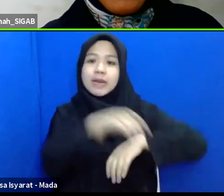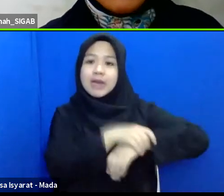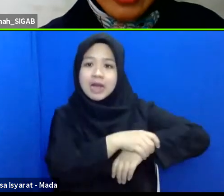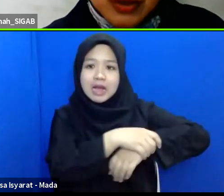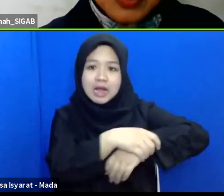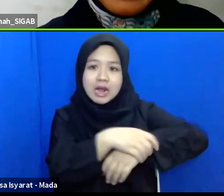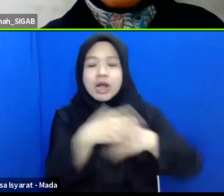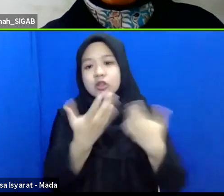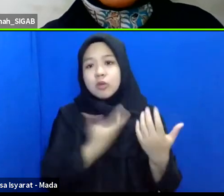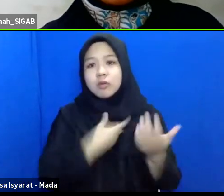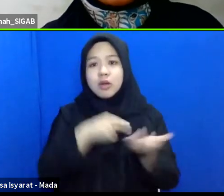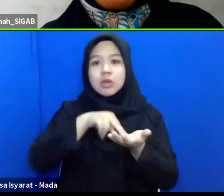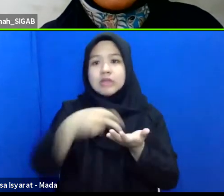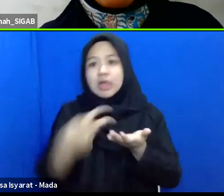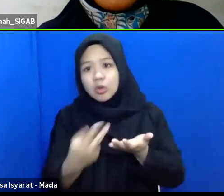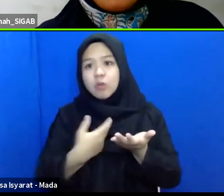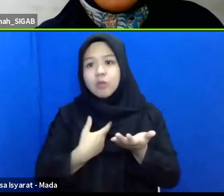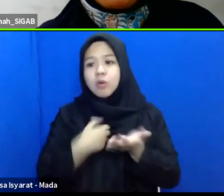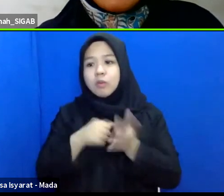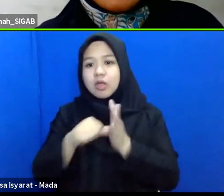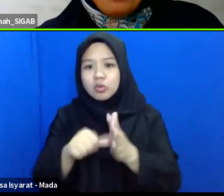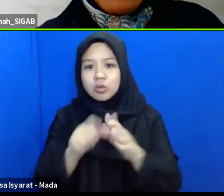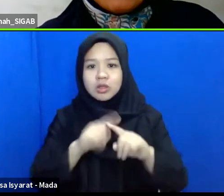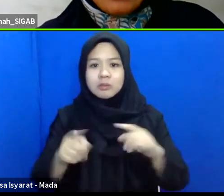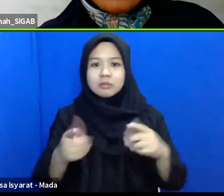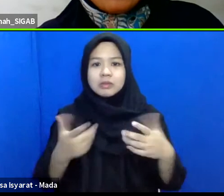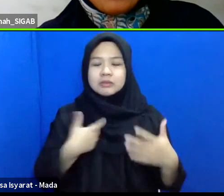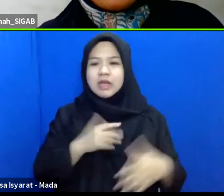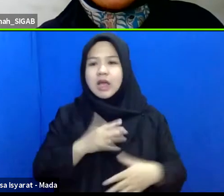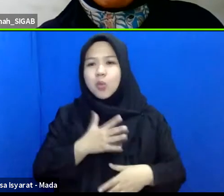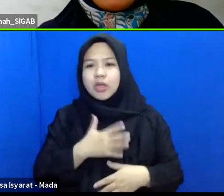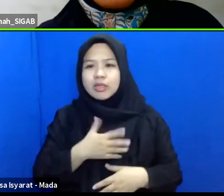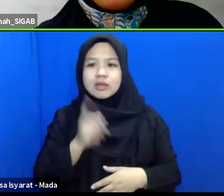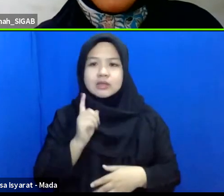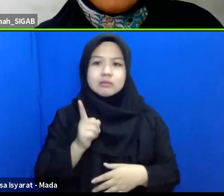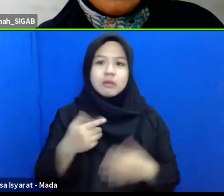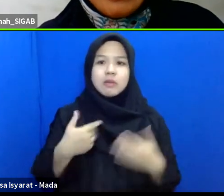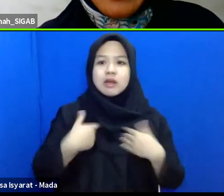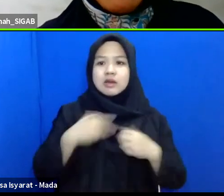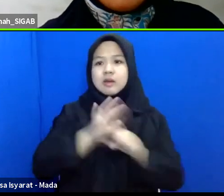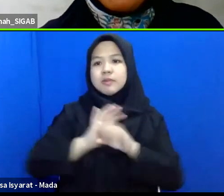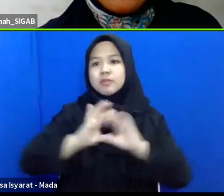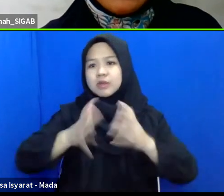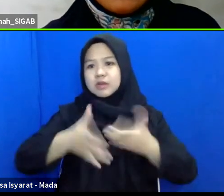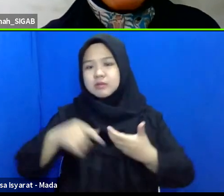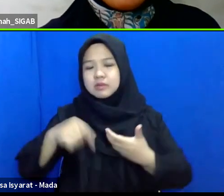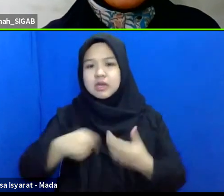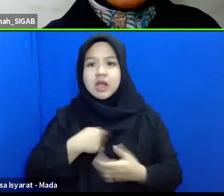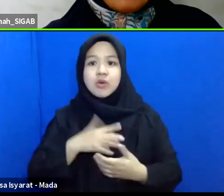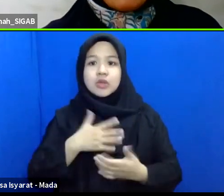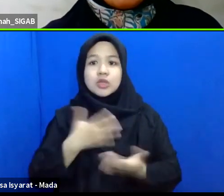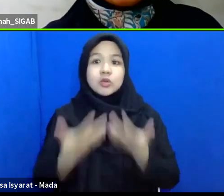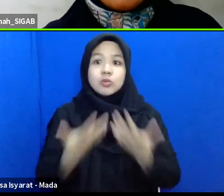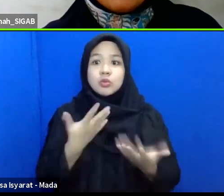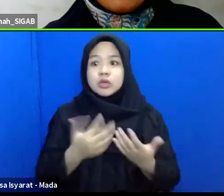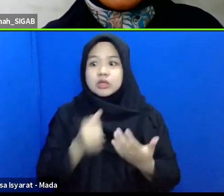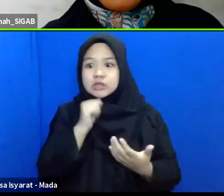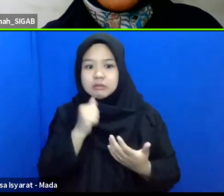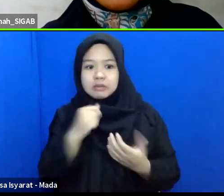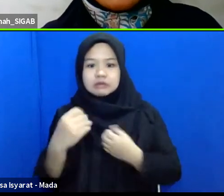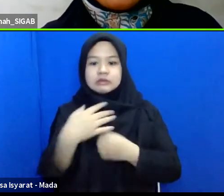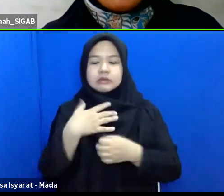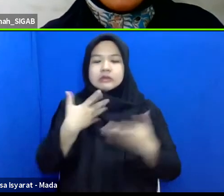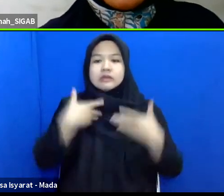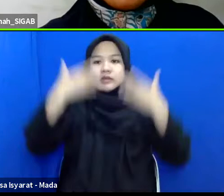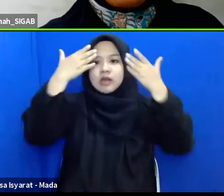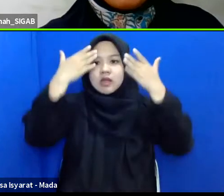kemudian mau jatuh ingin membantu tapi menjadi khawatir karena adanya pandemi covid ini khawatir mungkin siapa sih yang terkena kita tidak